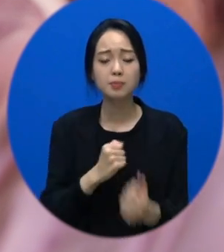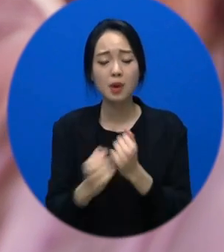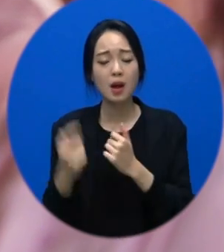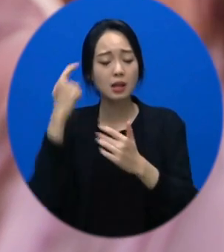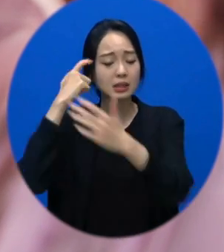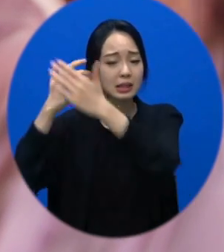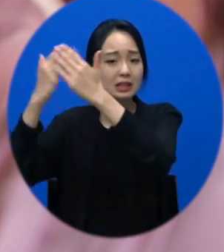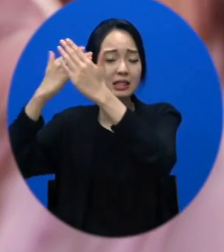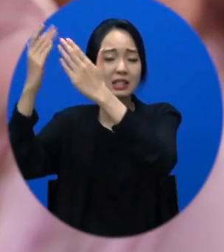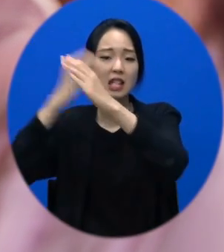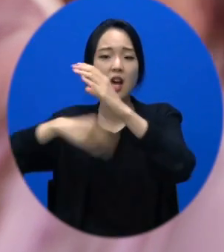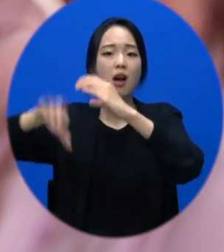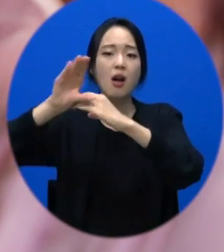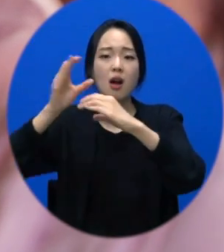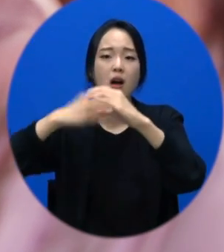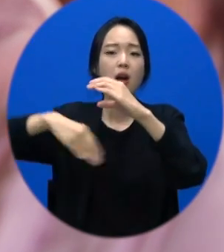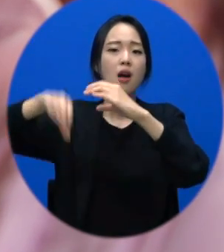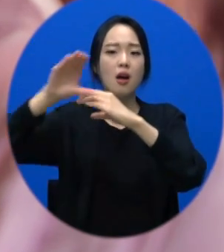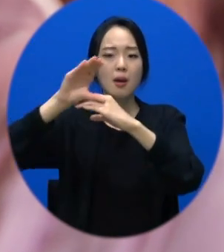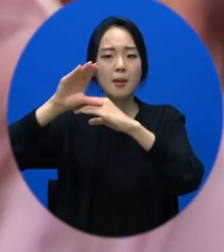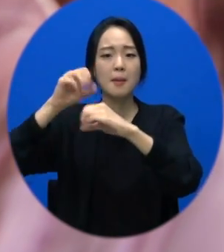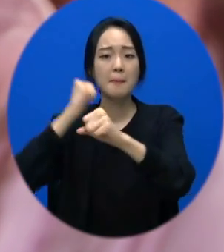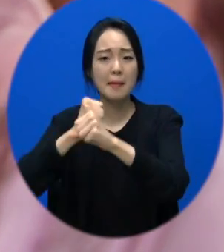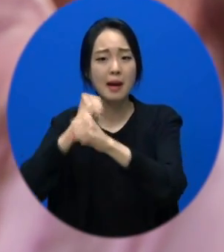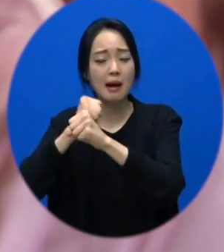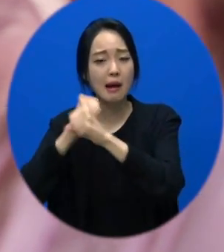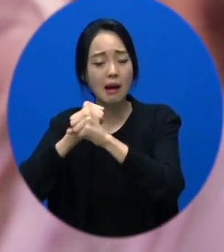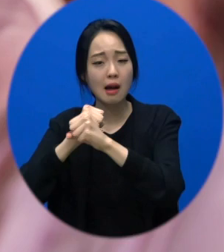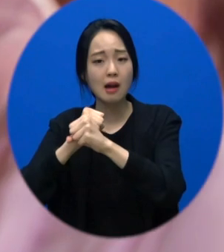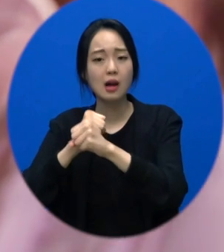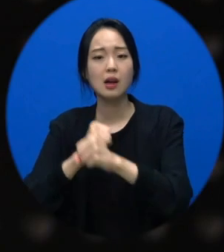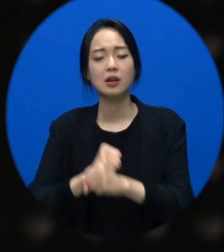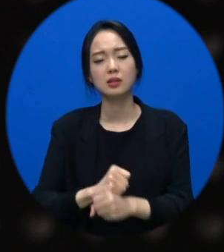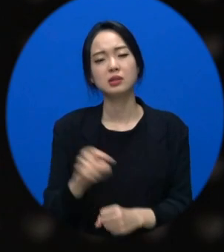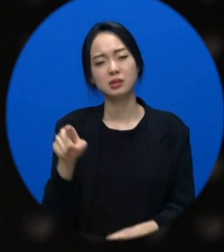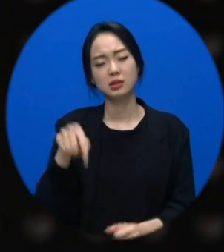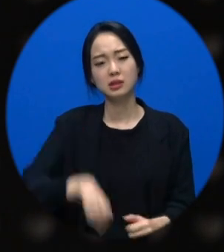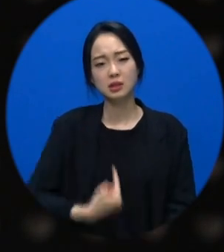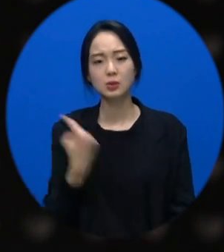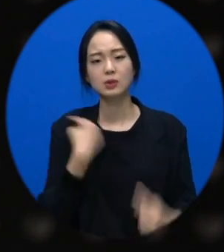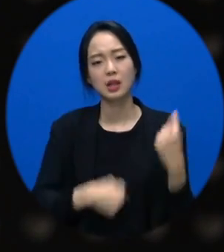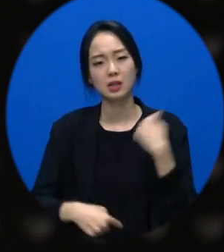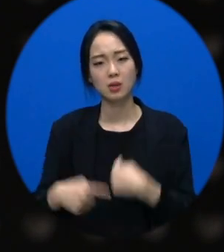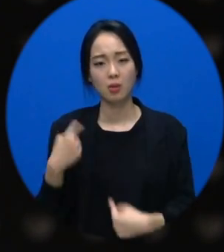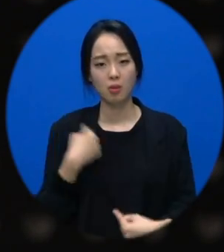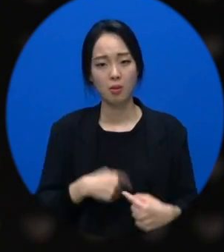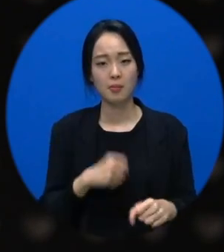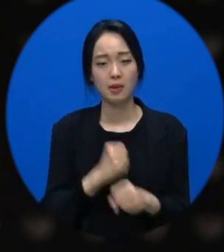없는 걸 안 본 걸 내가 상상하면서 계속 나를 상처를 주냐고요. 네. 그러지 않으셨으면 좋겠다고요.